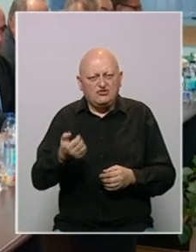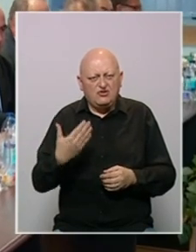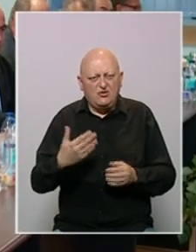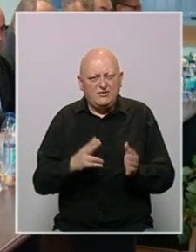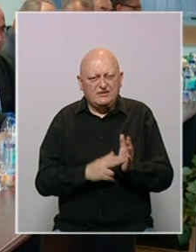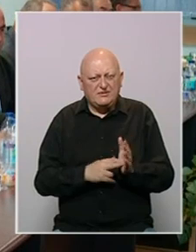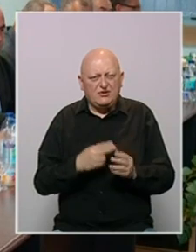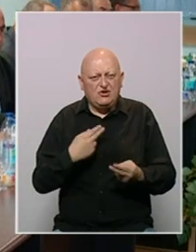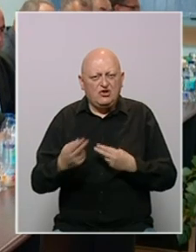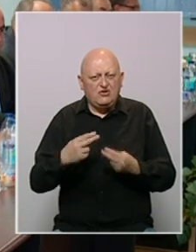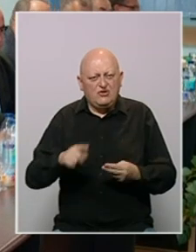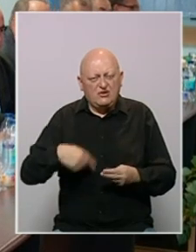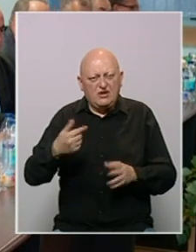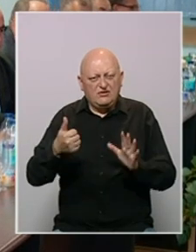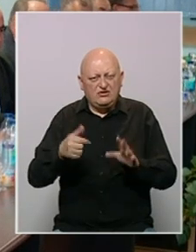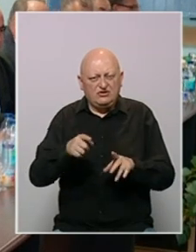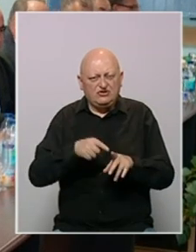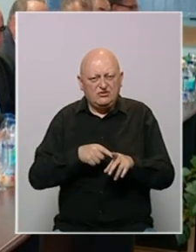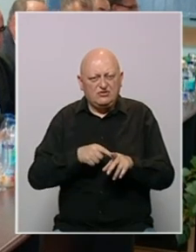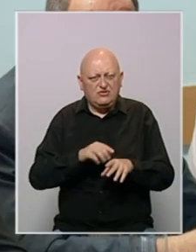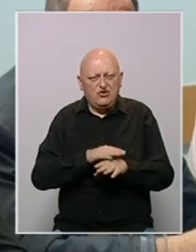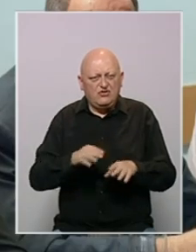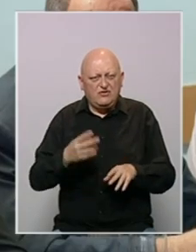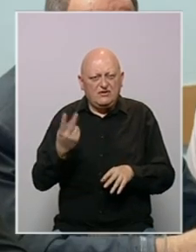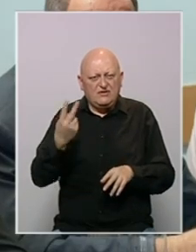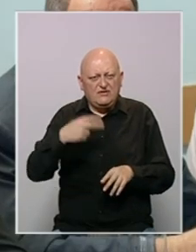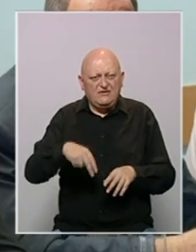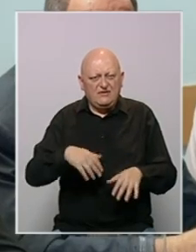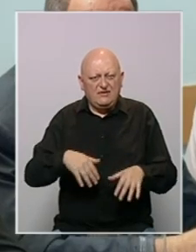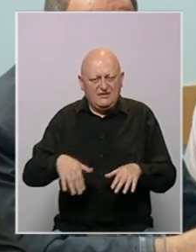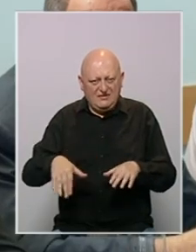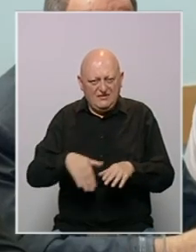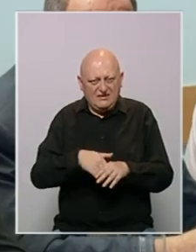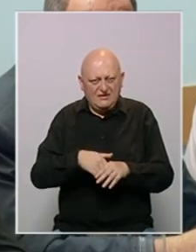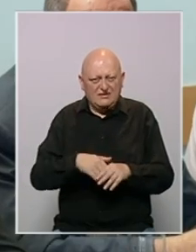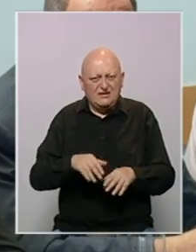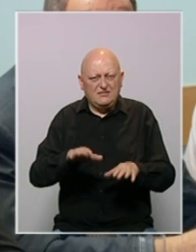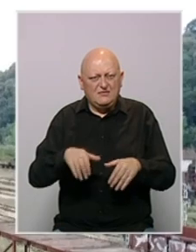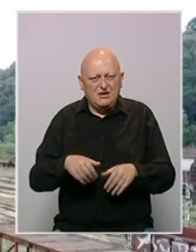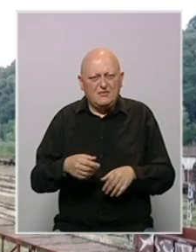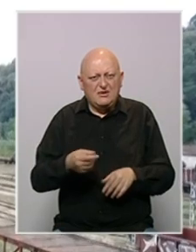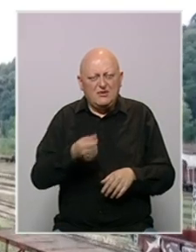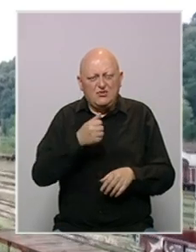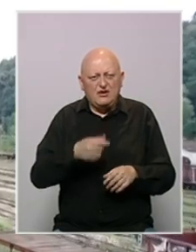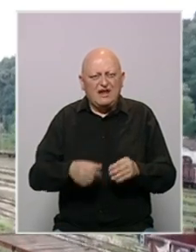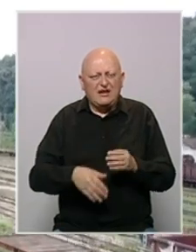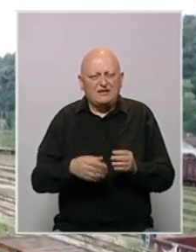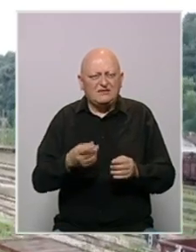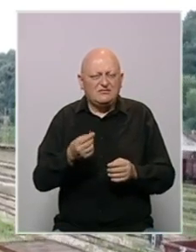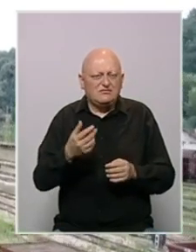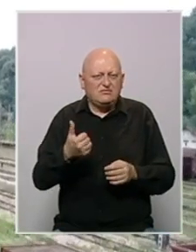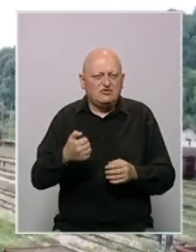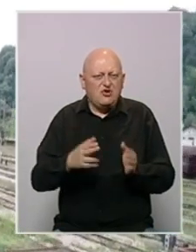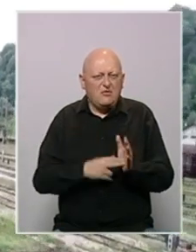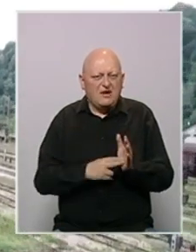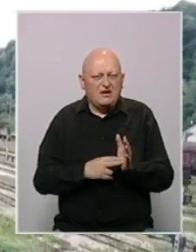u iznosu od 150 maraka, dogovor je da u narednih šest mjeseci gotovo 2000 zaposlenih primaju regres od 100